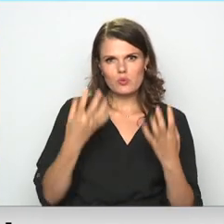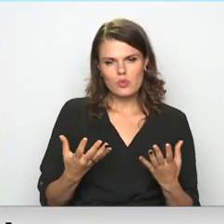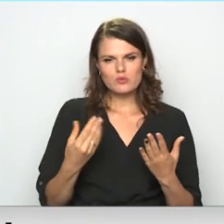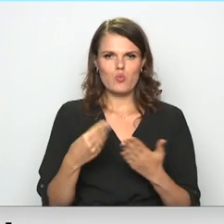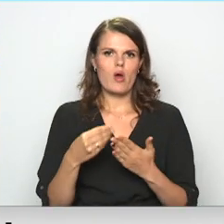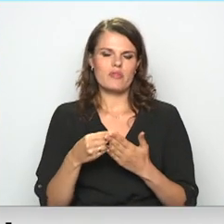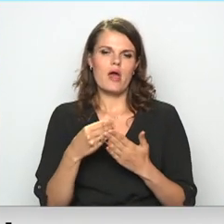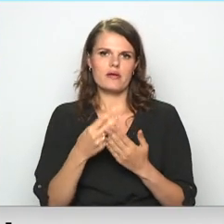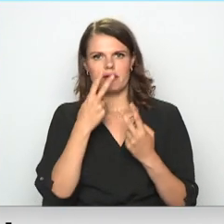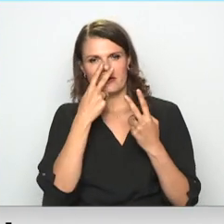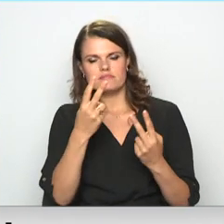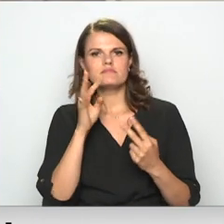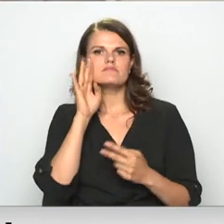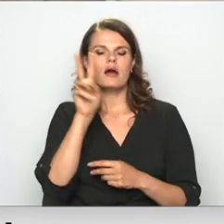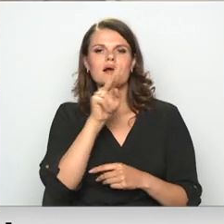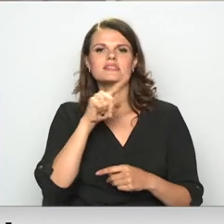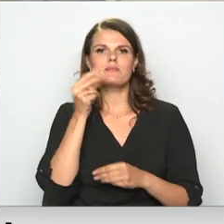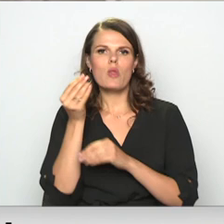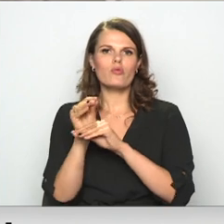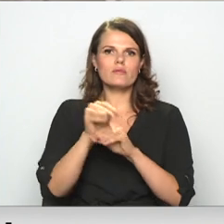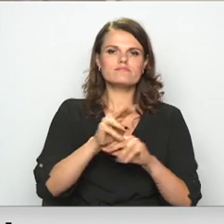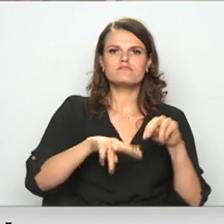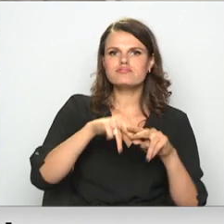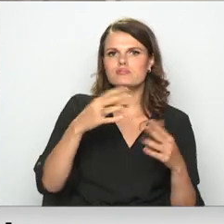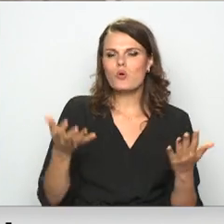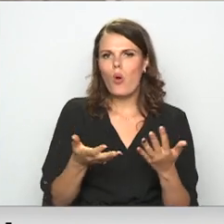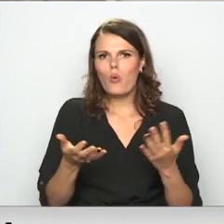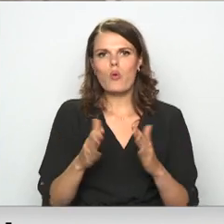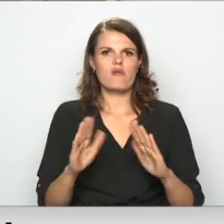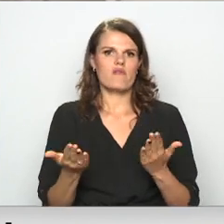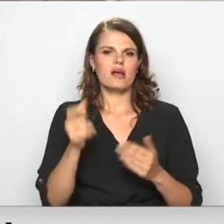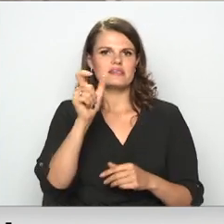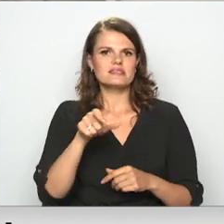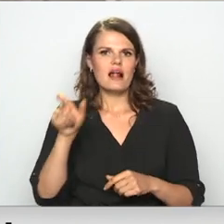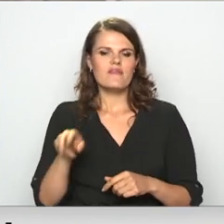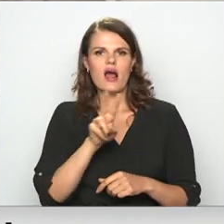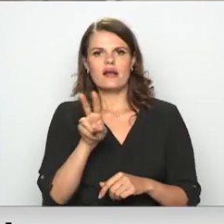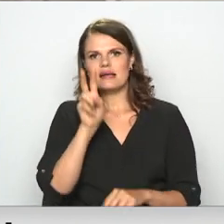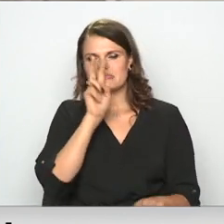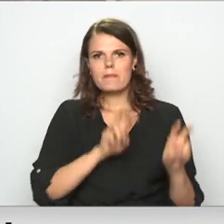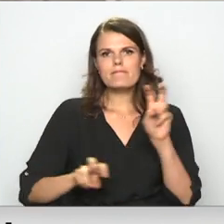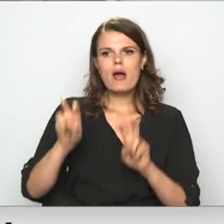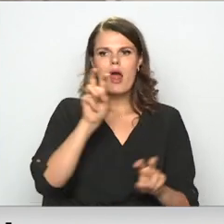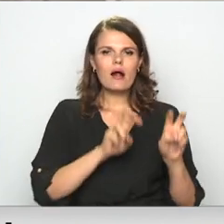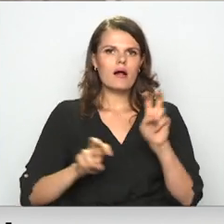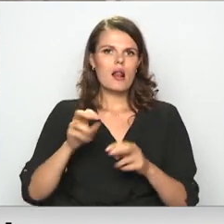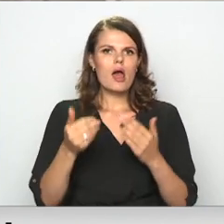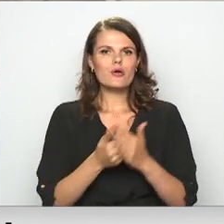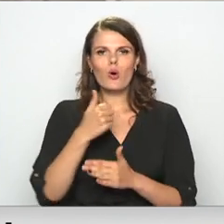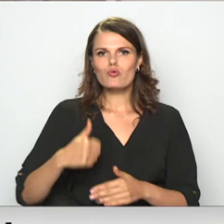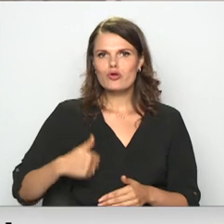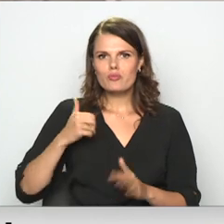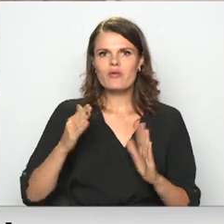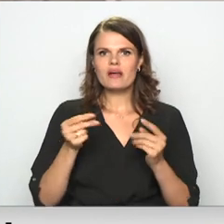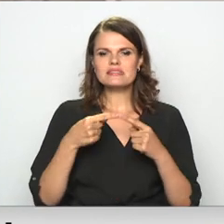varētu būt potenciāliem investoriem, gan cilvēkiem, kas meklēja jaunu kādu īpašumu